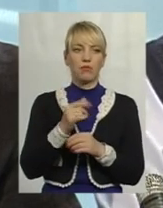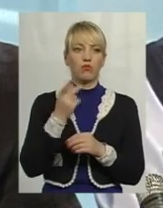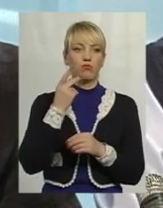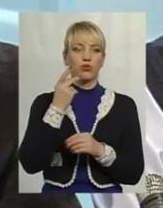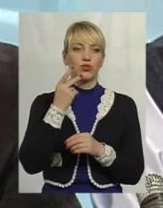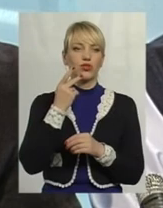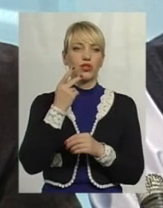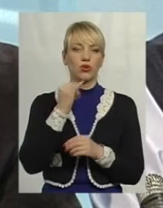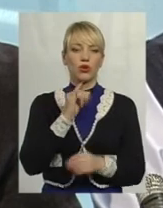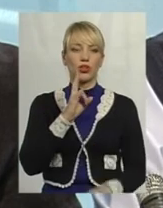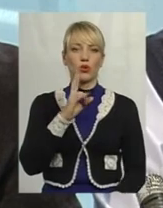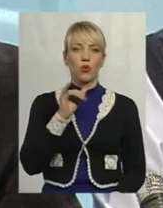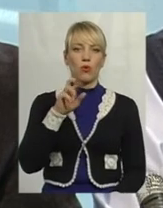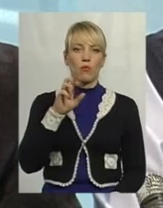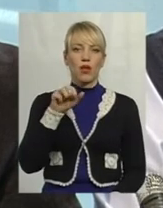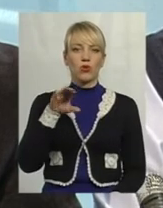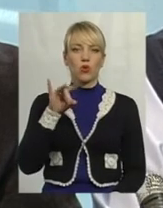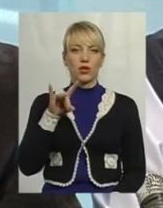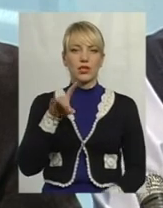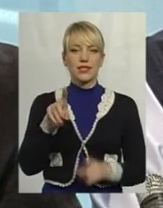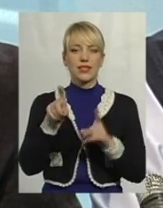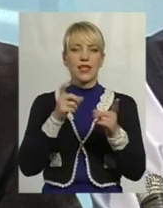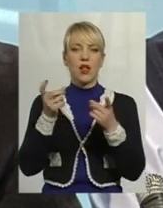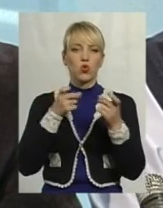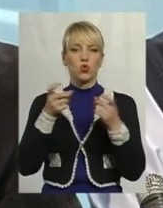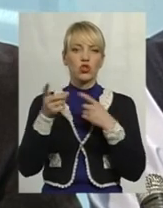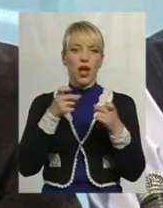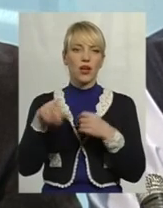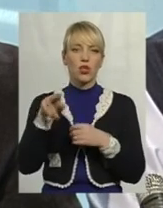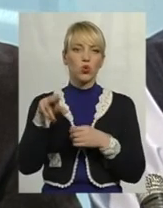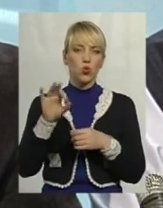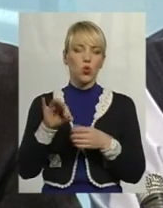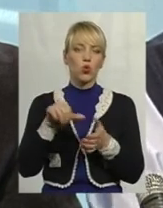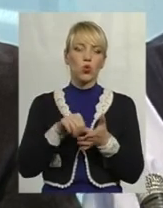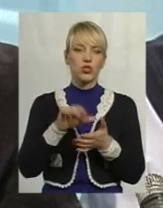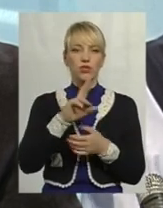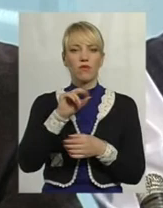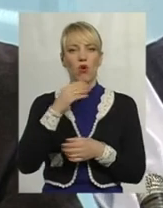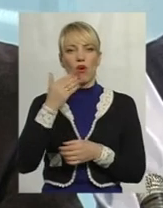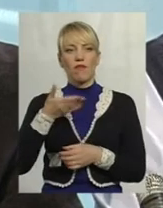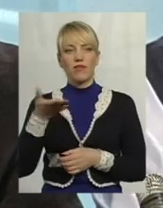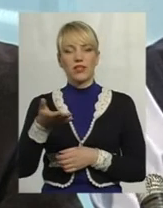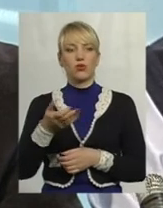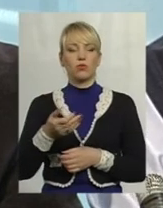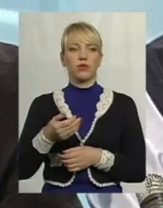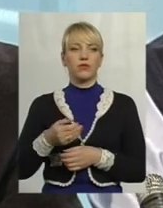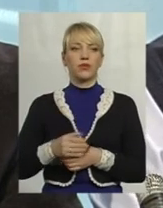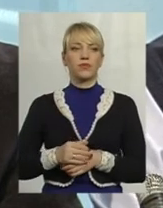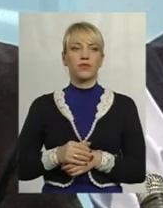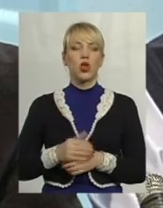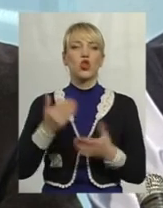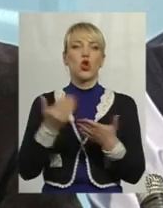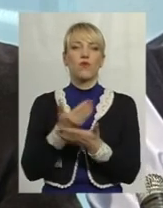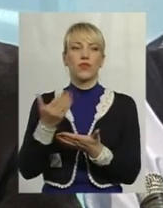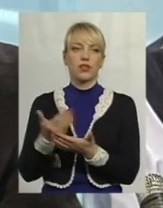інкубатор залучає до участі, до виступів, до якихось лекцій нових,